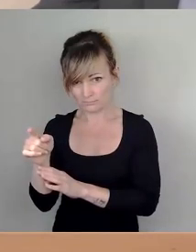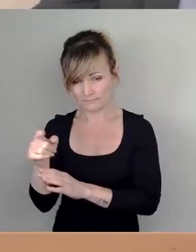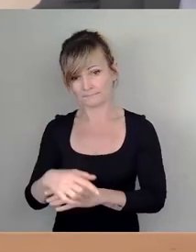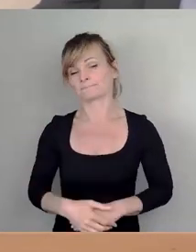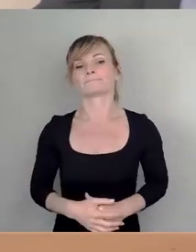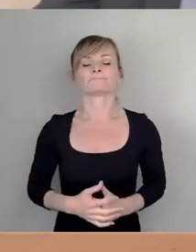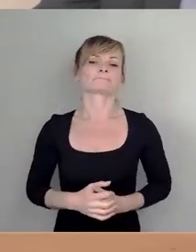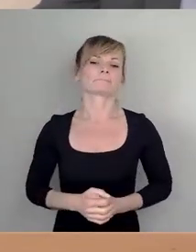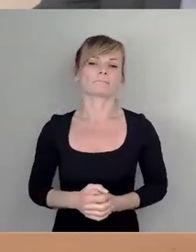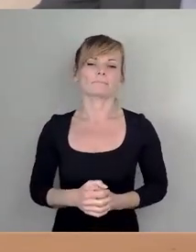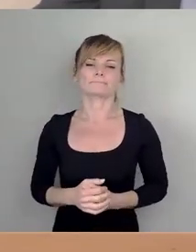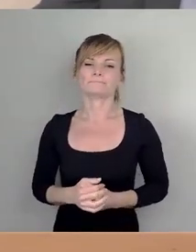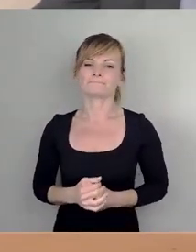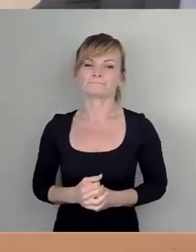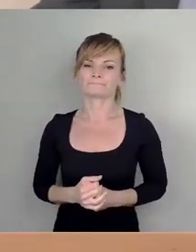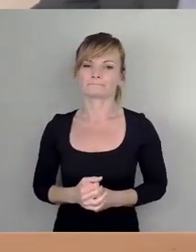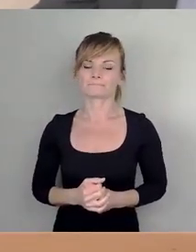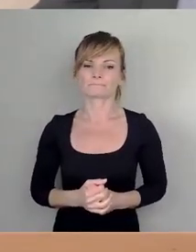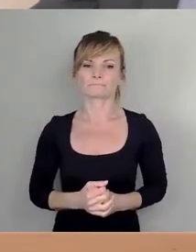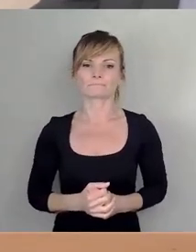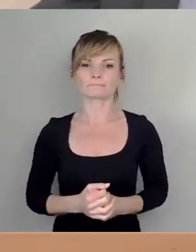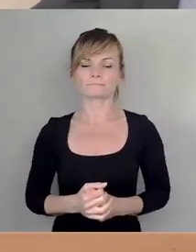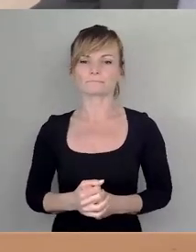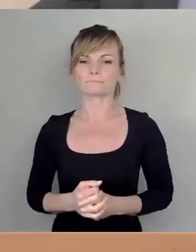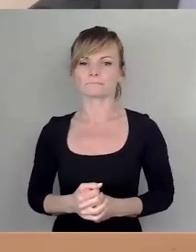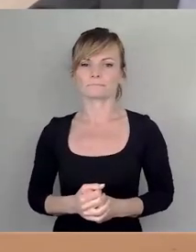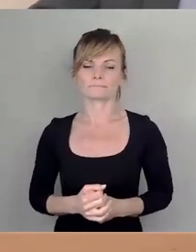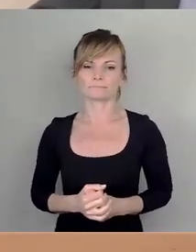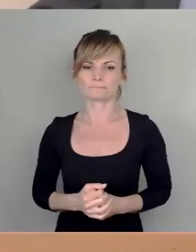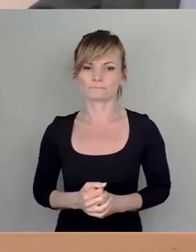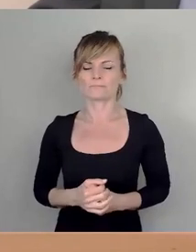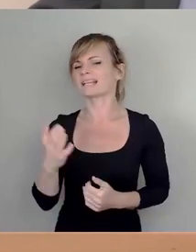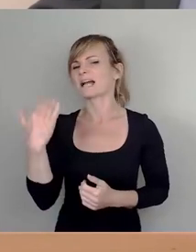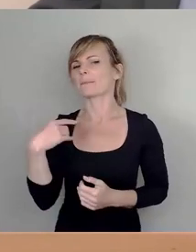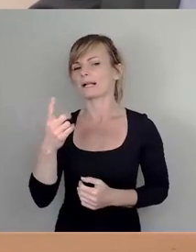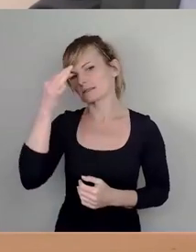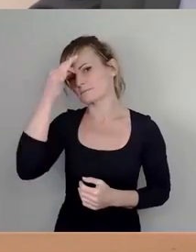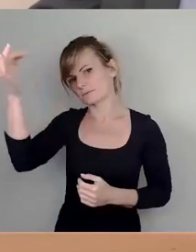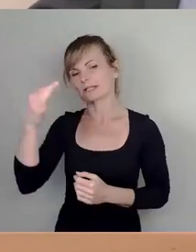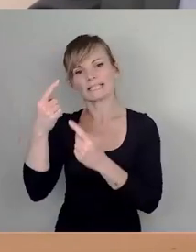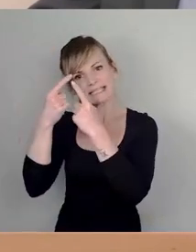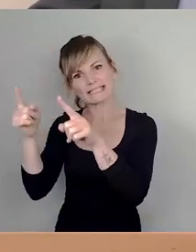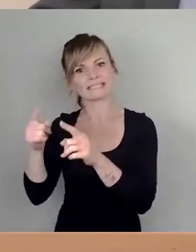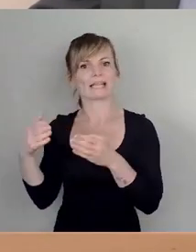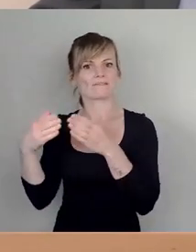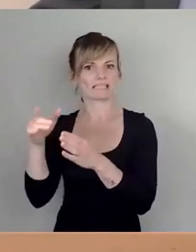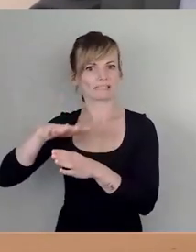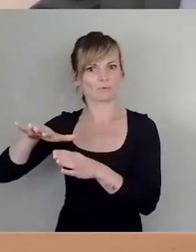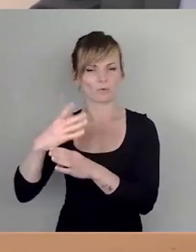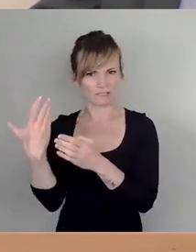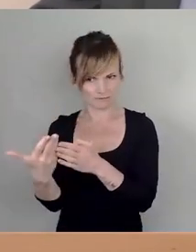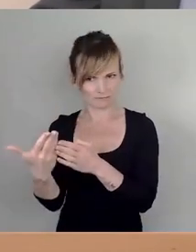Ursprungsantrag damalige Dissidenten-Fraktion abstimmen.